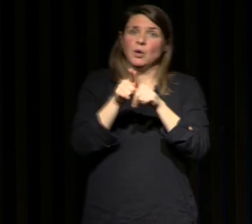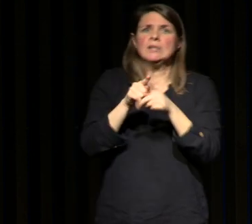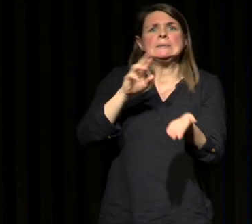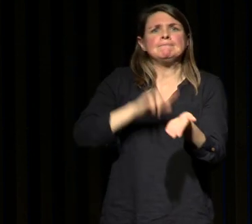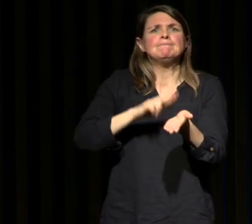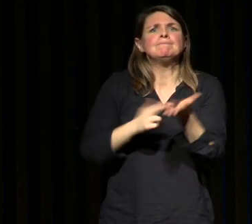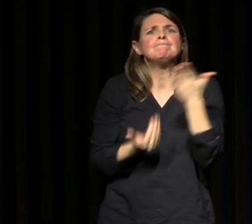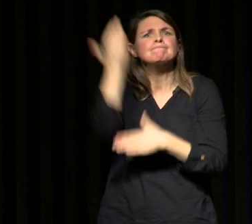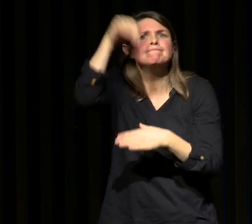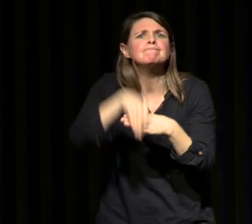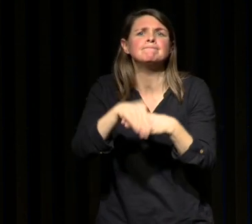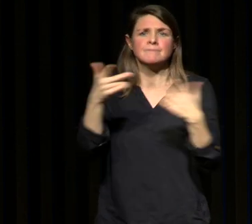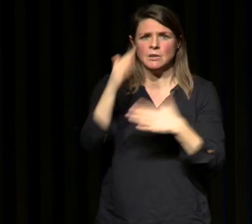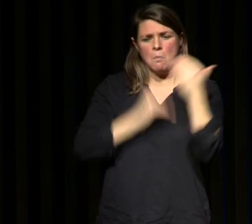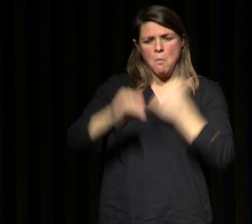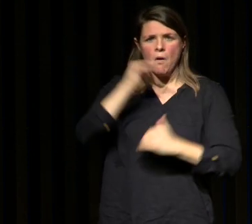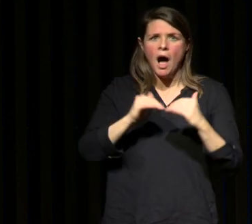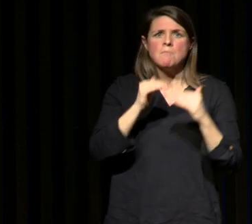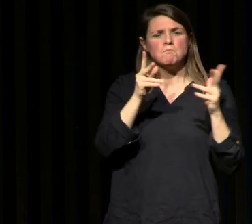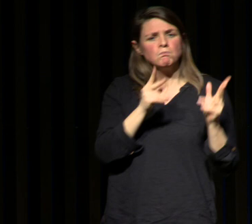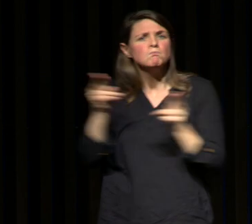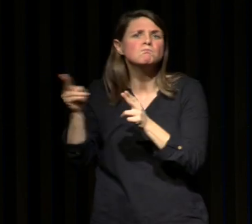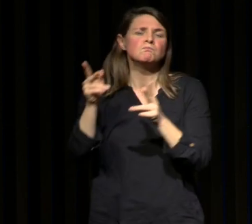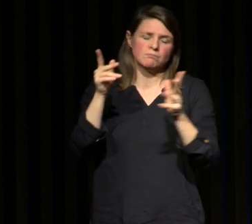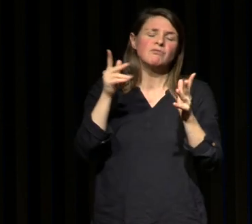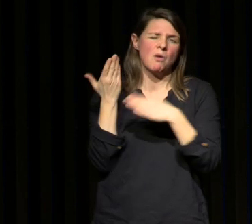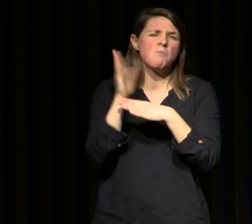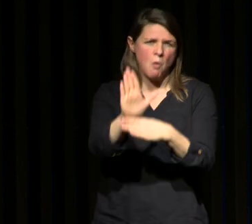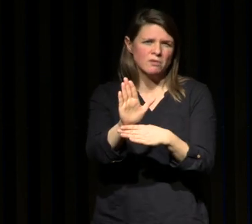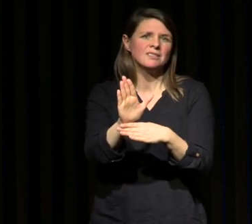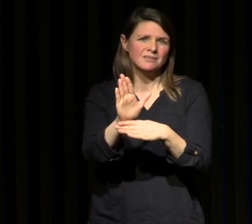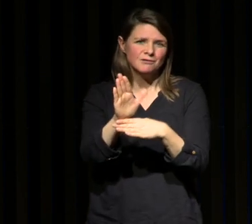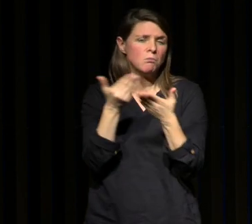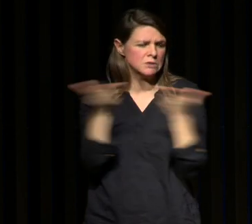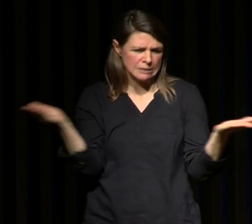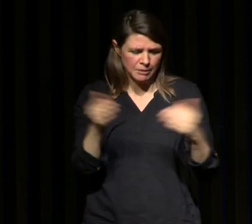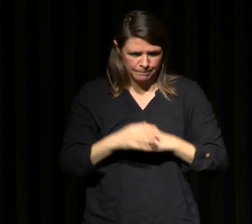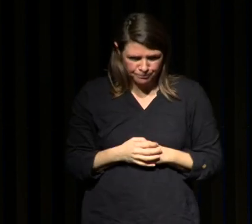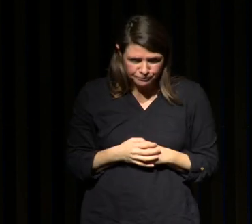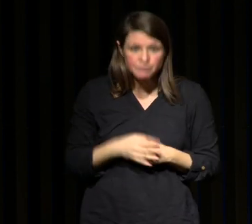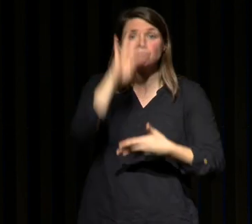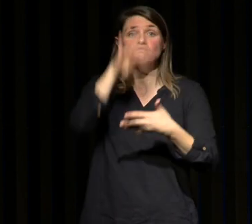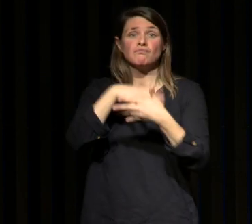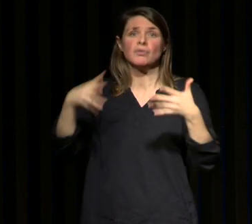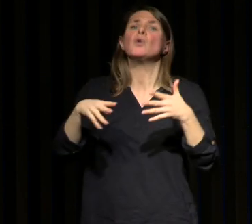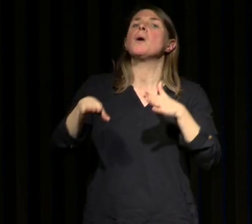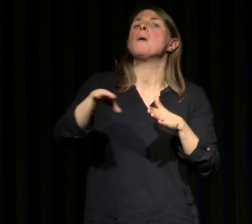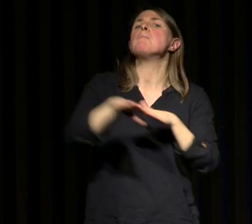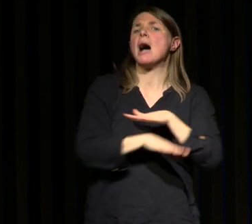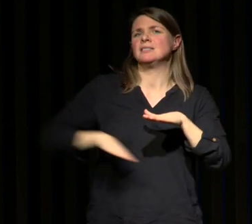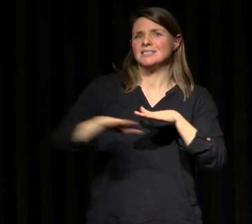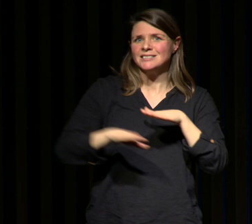circadienne avec des programmes d'activité couplée on va vous le montrer assez simplement et donc la base d'anti-fatigue